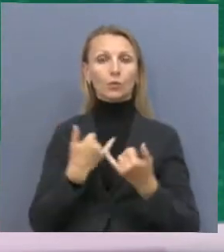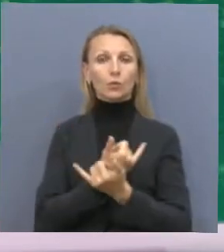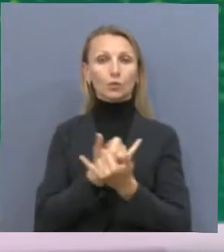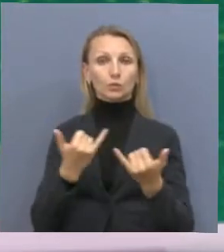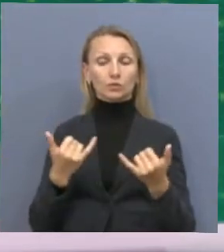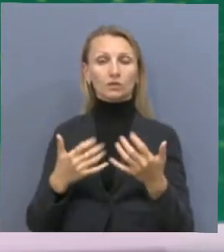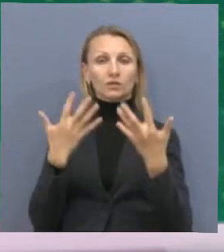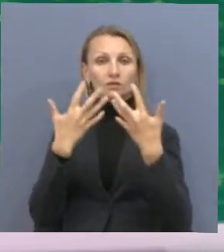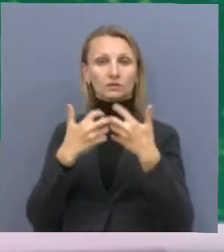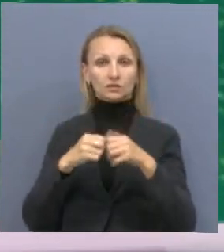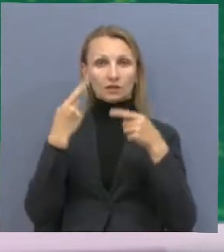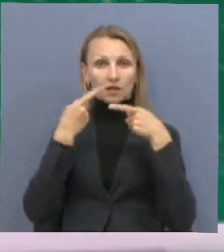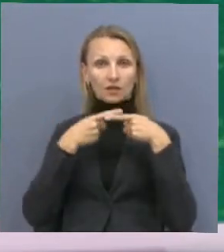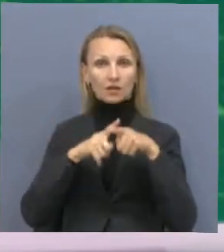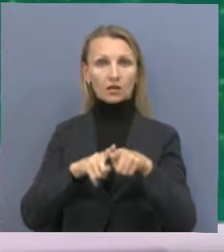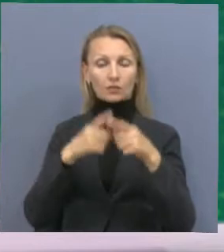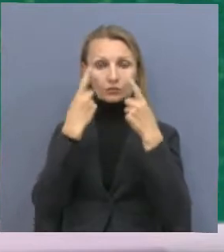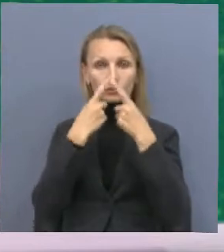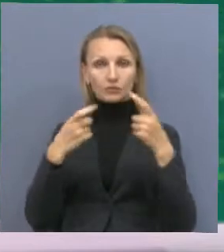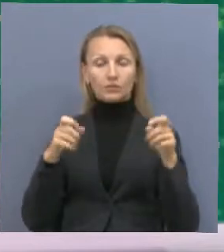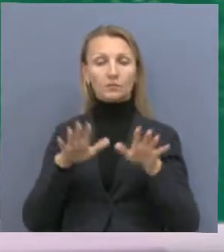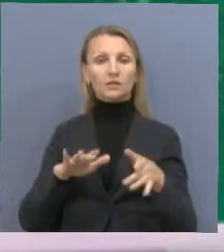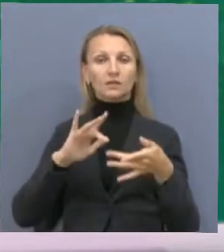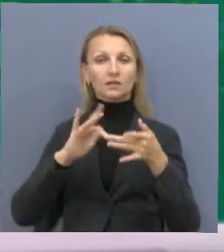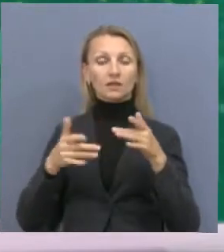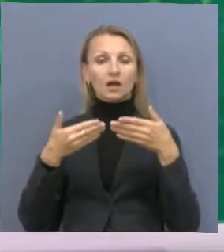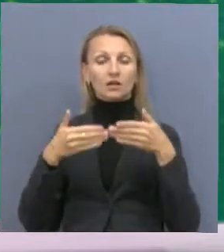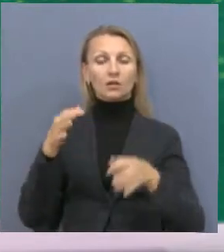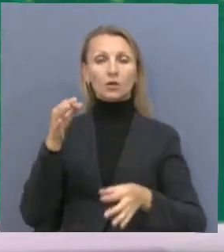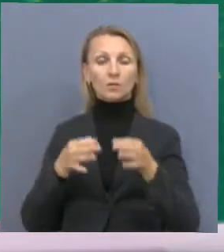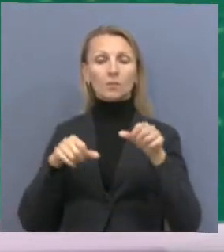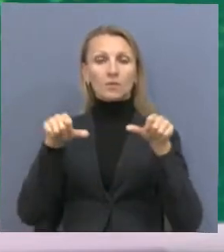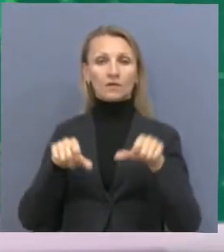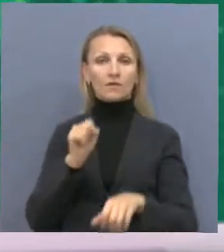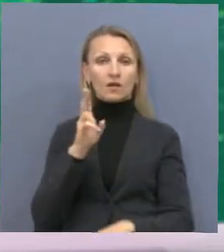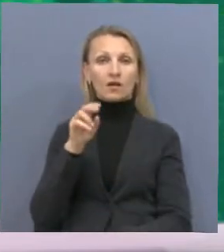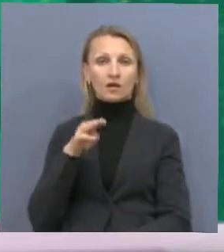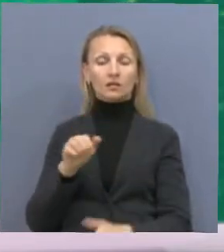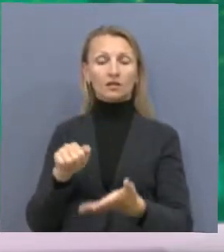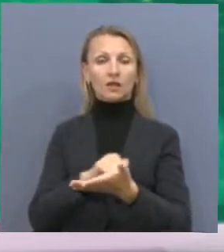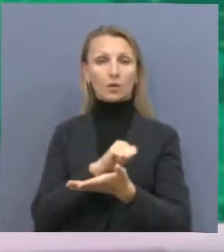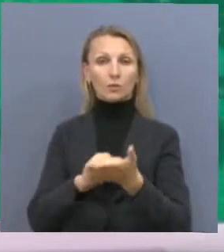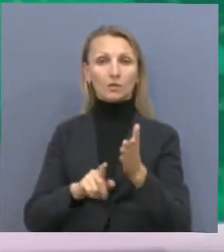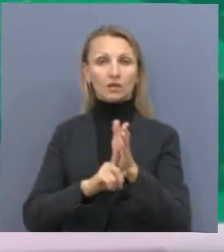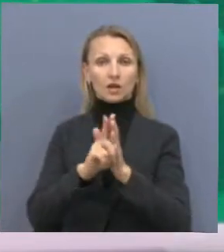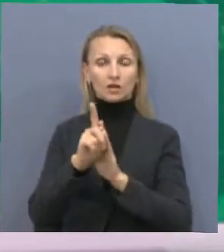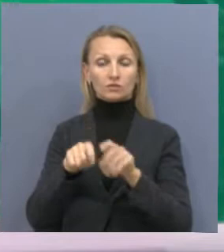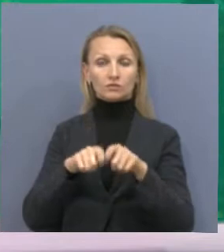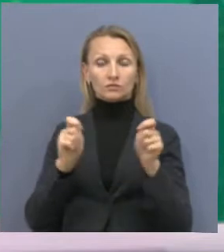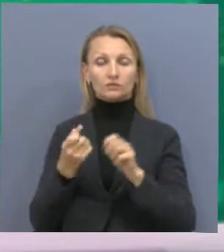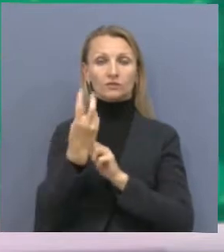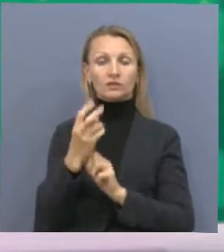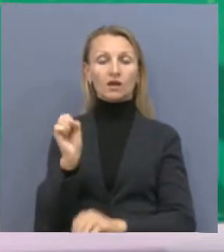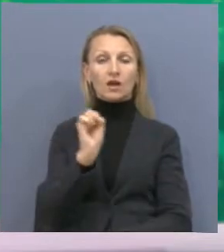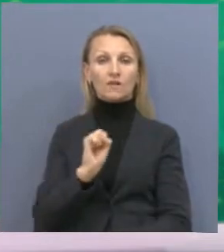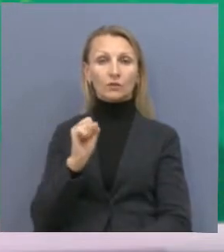цифровых технологий опубликован на сайте открытые нормативно-правовые акты. Документ вышел в свет 12 августа и